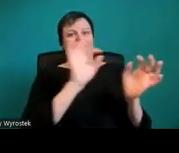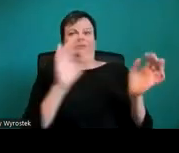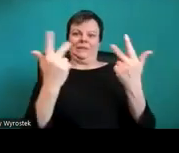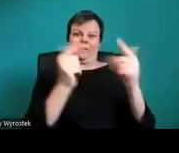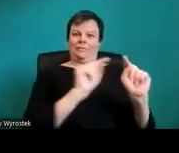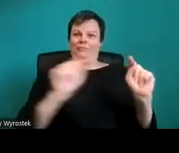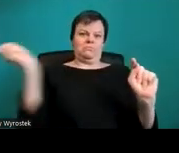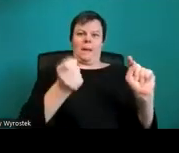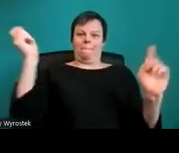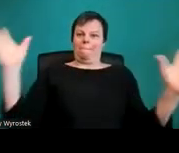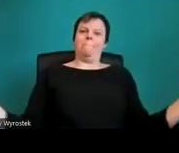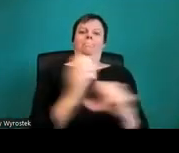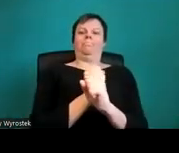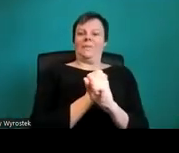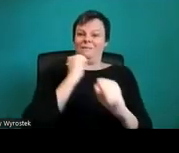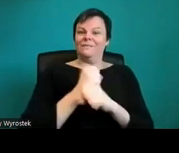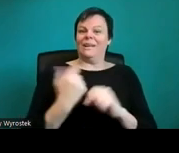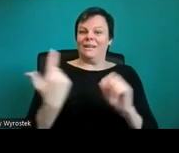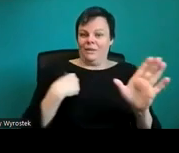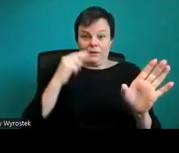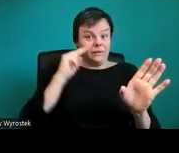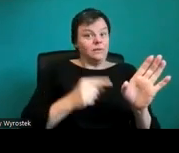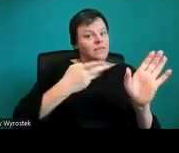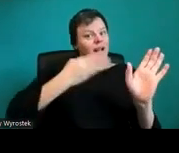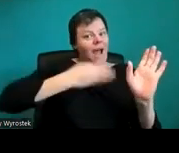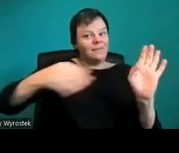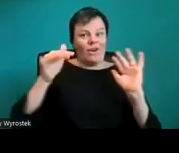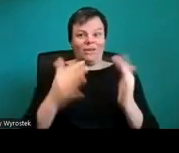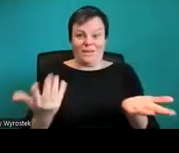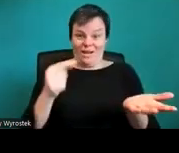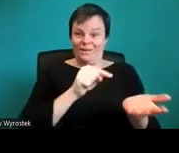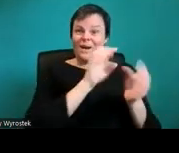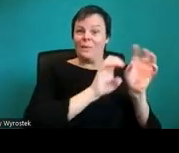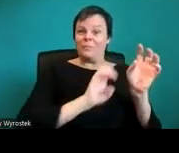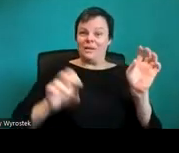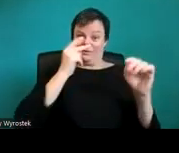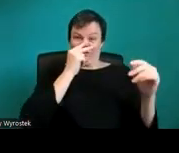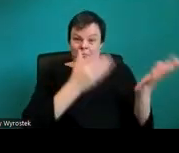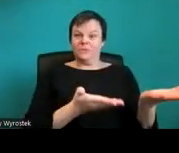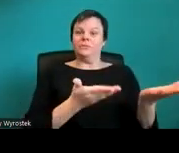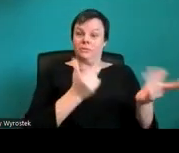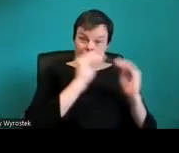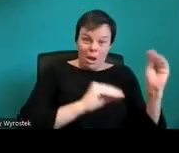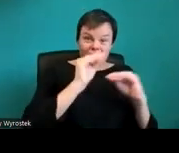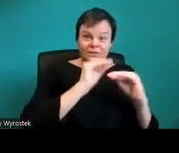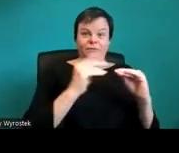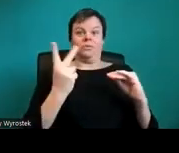Und ich kann bei grafischen Elementen noch den Alternativtext sehen und bearbeiten.